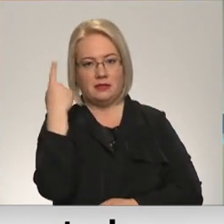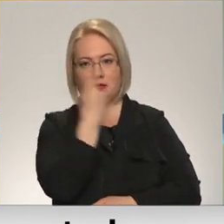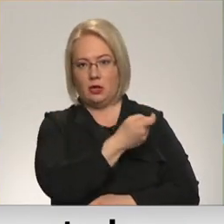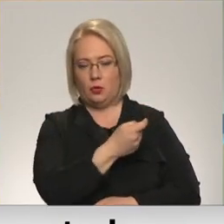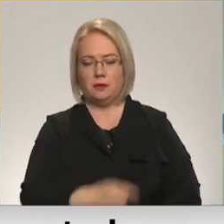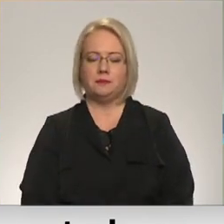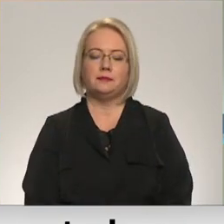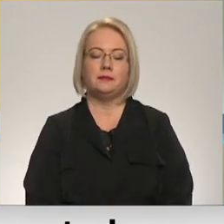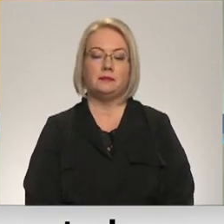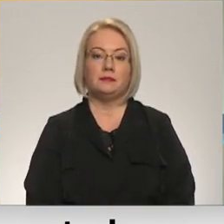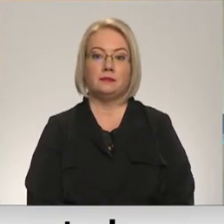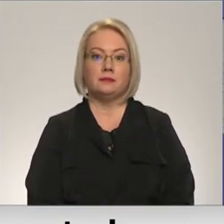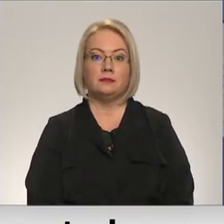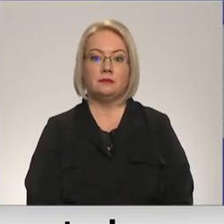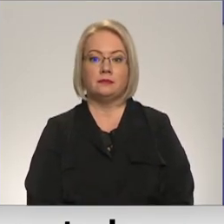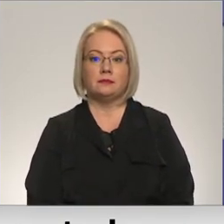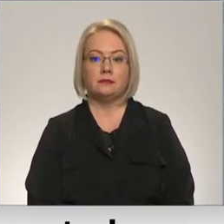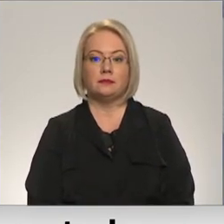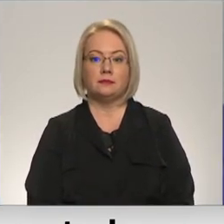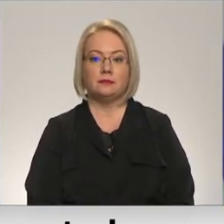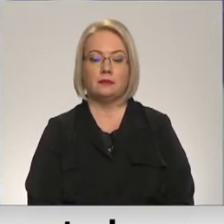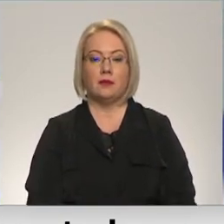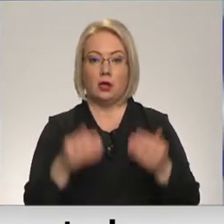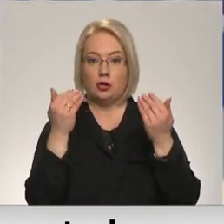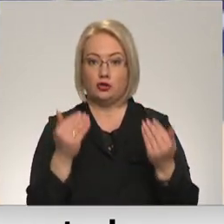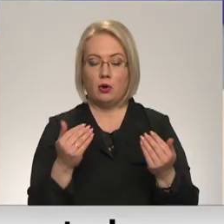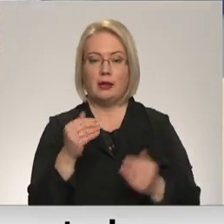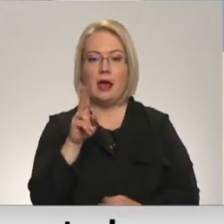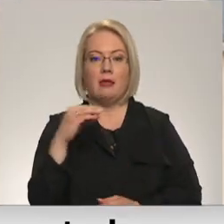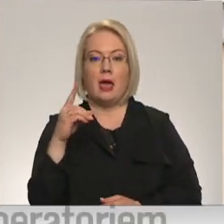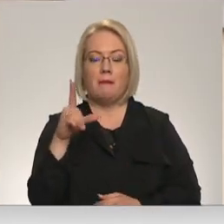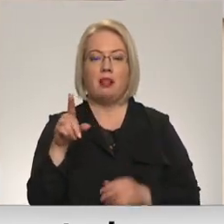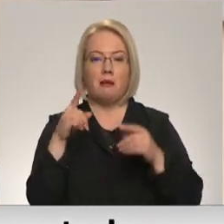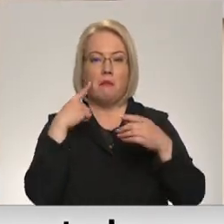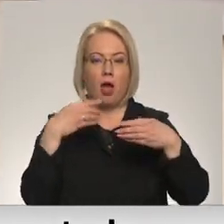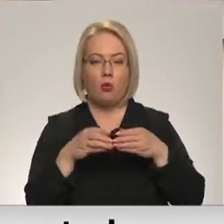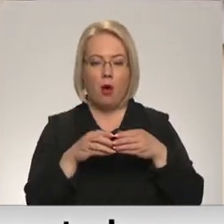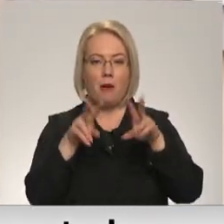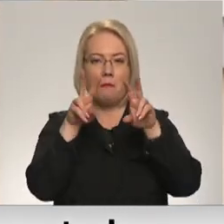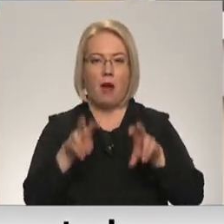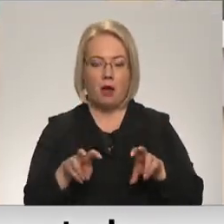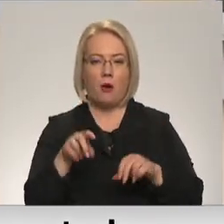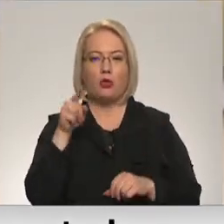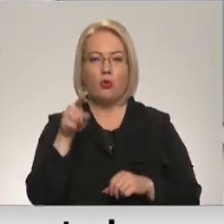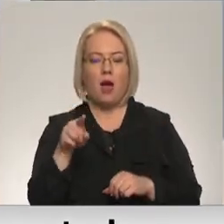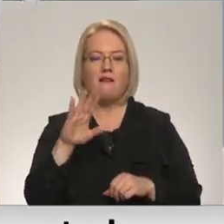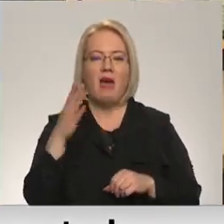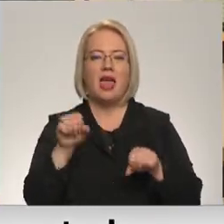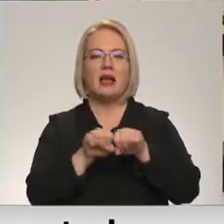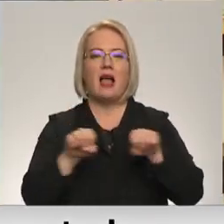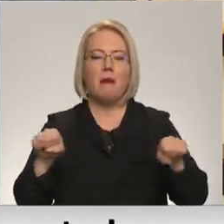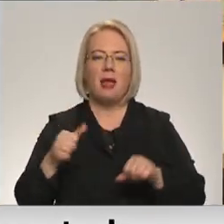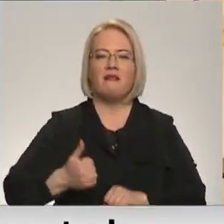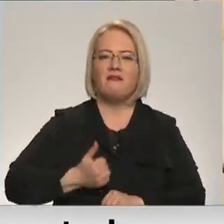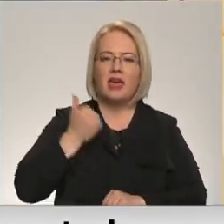Plašāk stāsts Dāvids Freidenfelts. Šodien Nepel padome dodas pārbaudīt galvenokārt to, vai kabeļa operātors